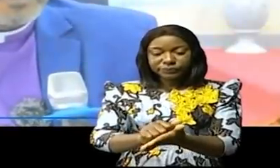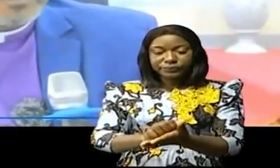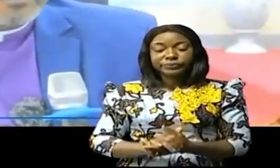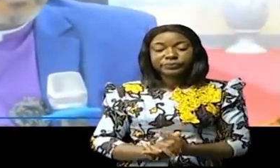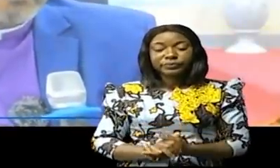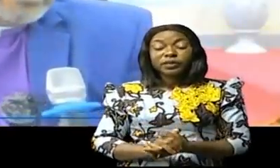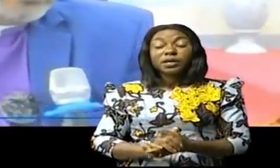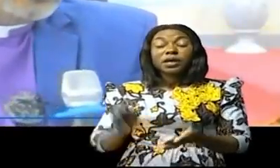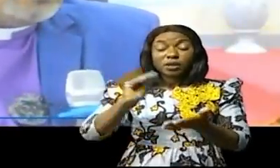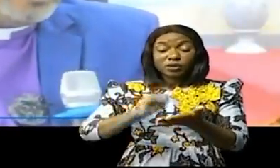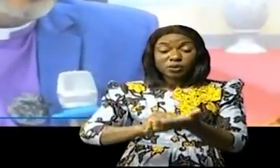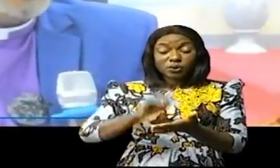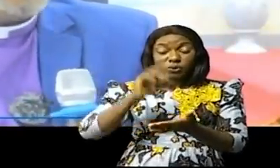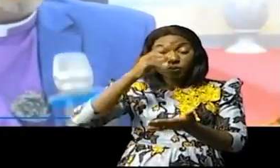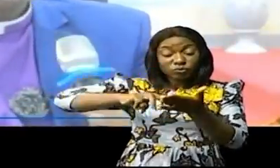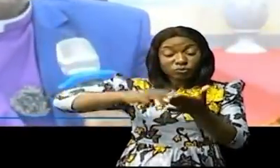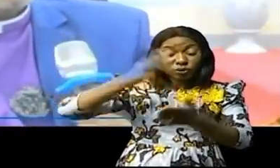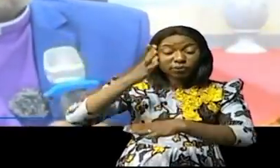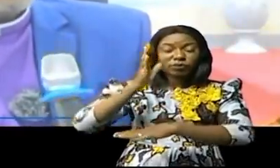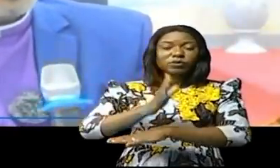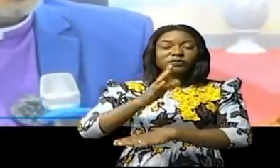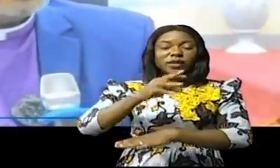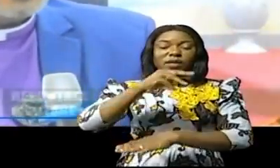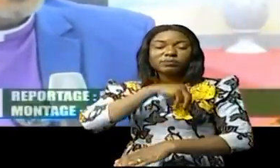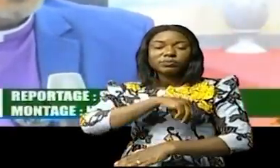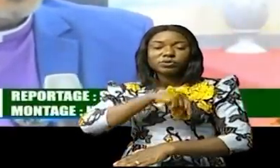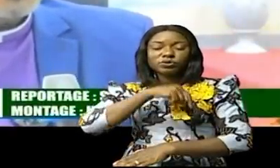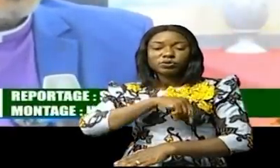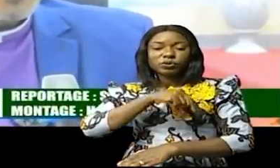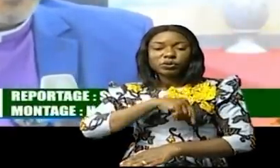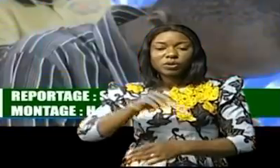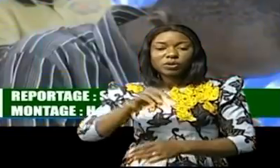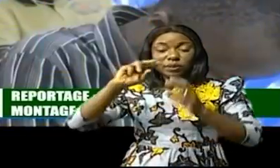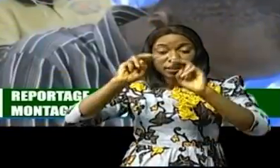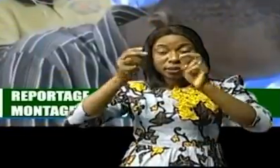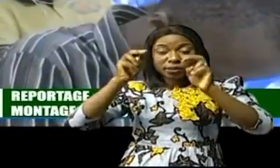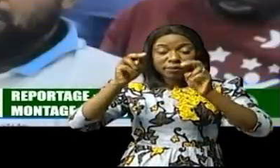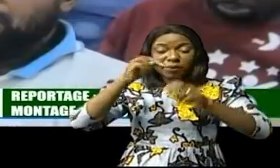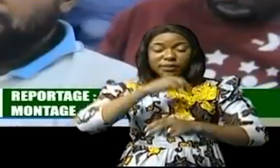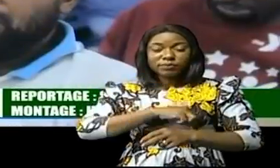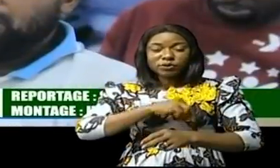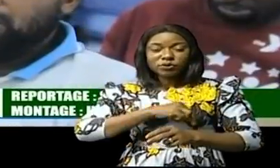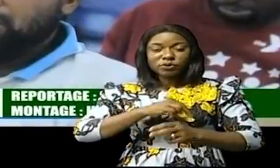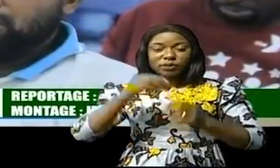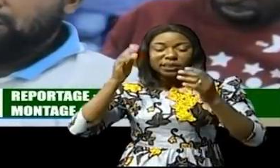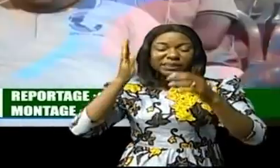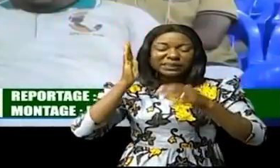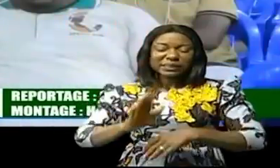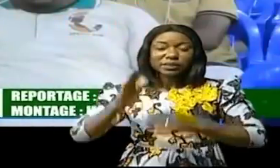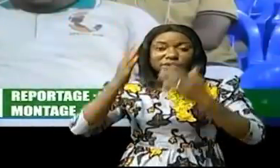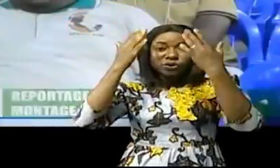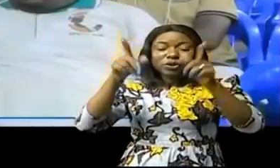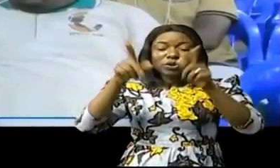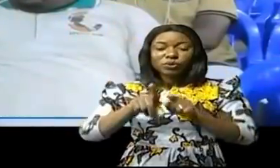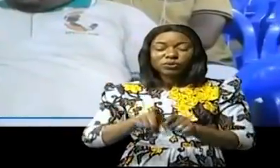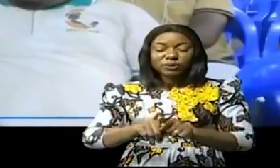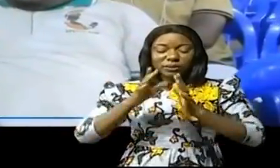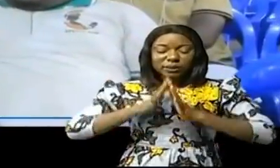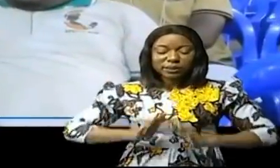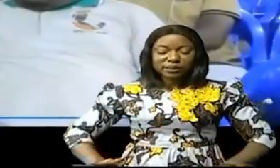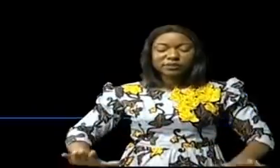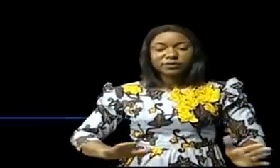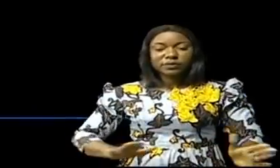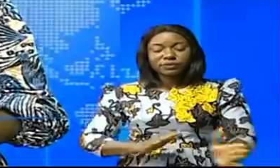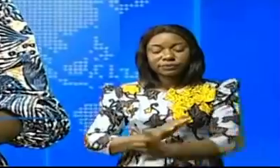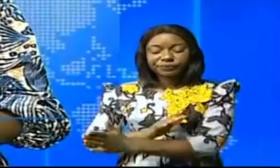Notons cette troisième conférence missionnaire sera animée sous le thème « La mission, la sainteté de Dieu et la sanctification